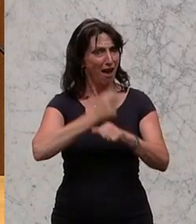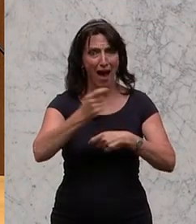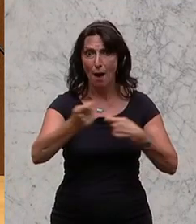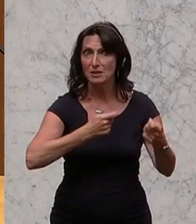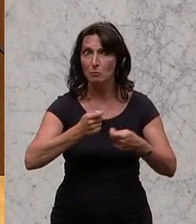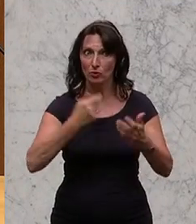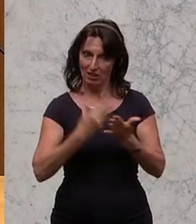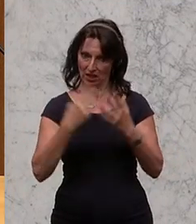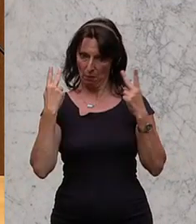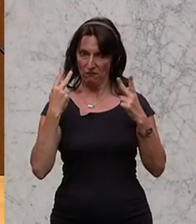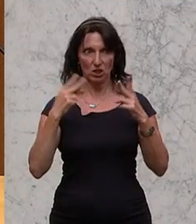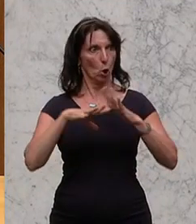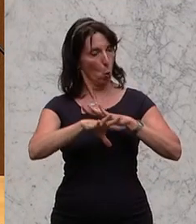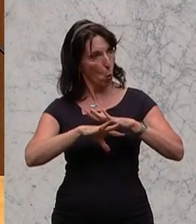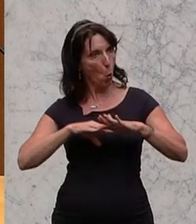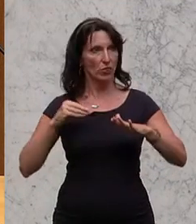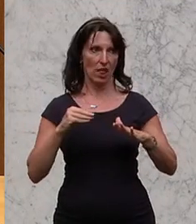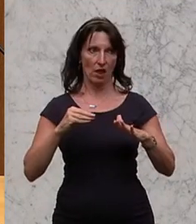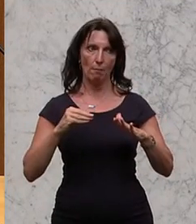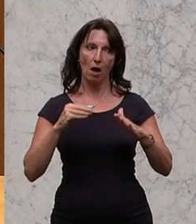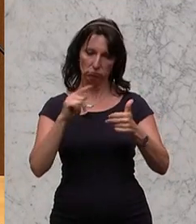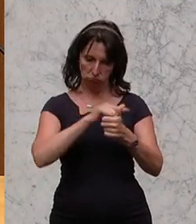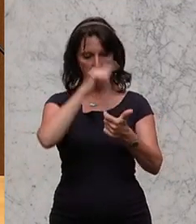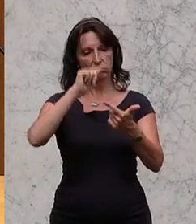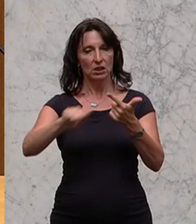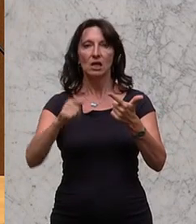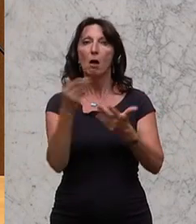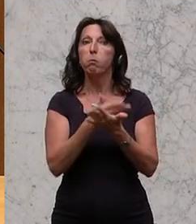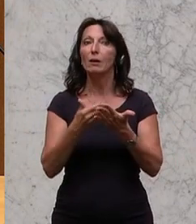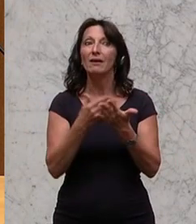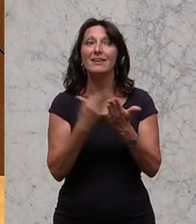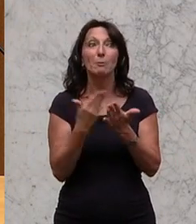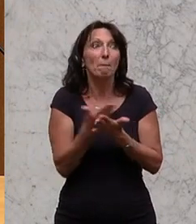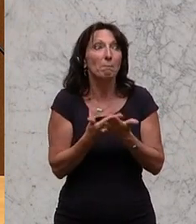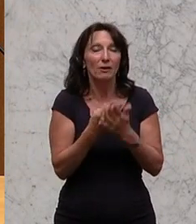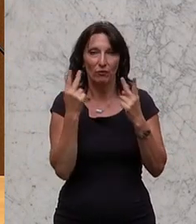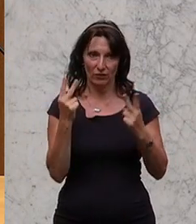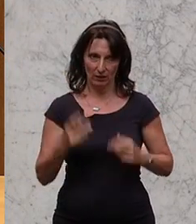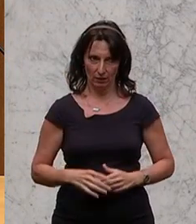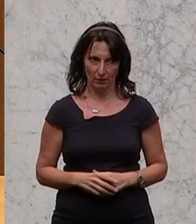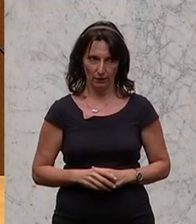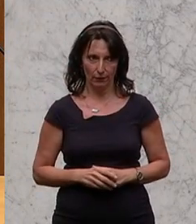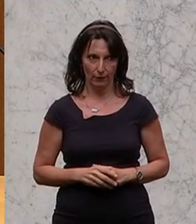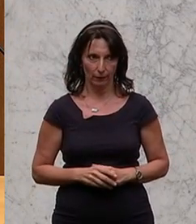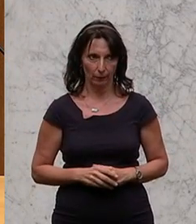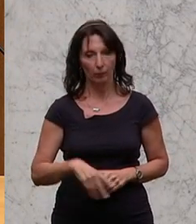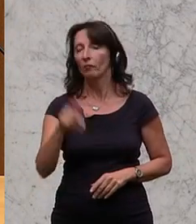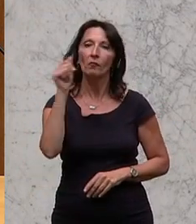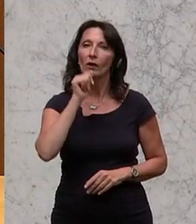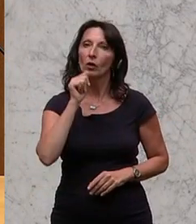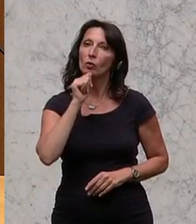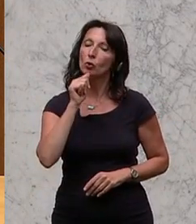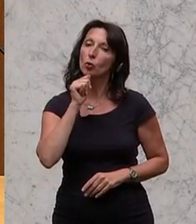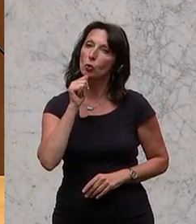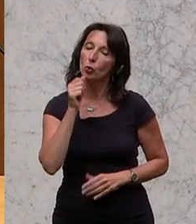Unternehmergeist wichtig. Ob das in der Bildung ist, deswegen ist Bildung wichtig. Und jetzt kann man, und das gestehe ich auch den Grünen zum Beispiel zu,